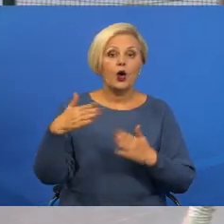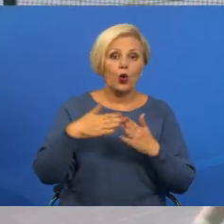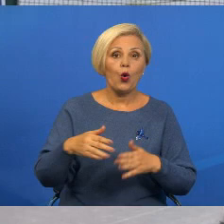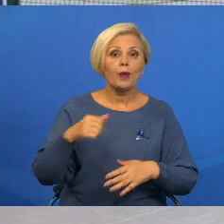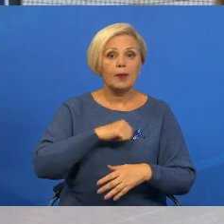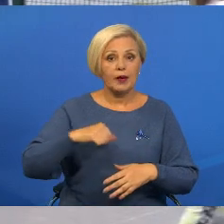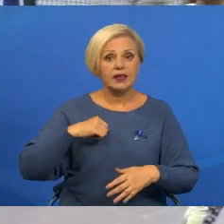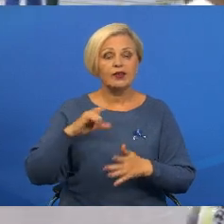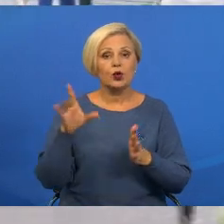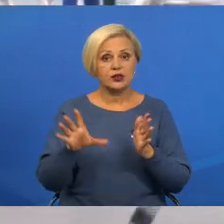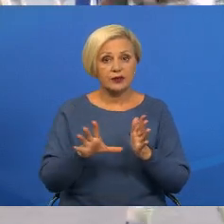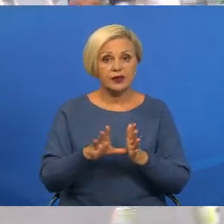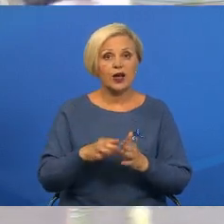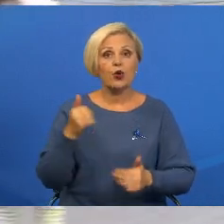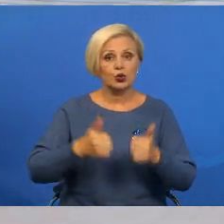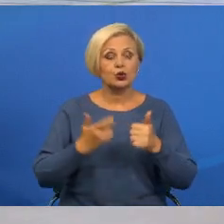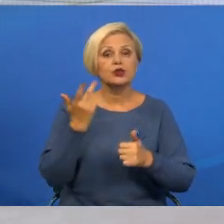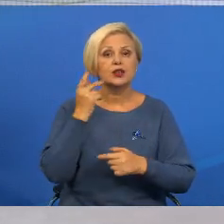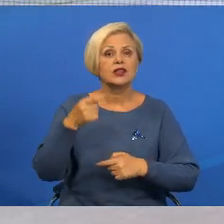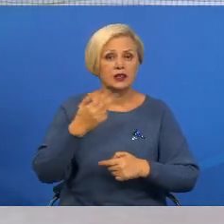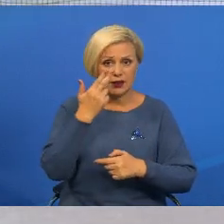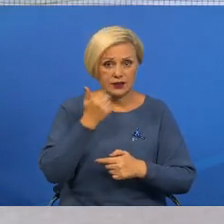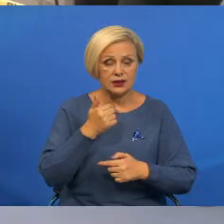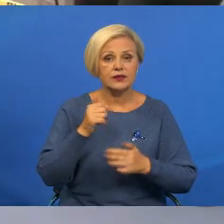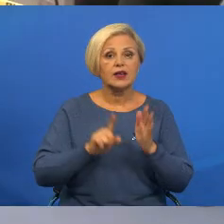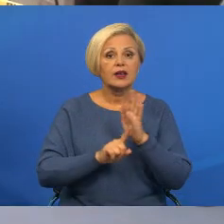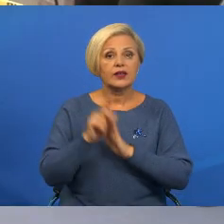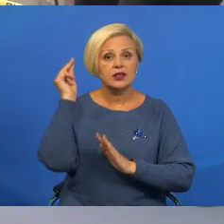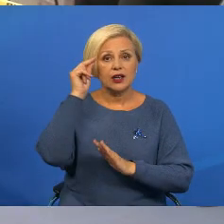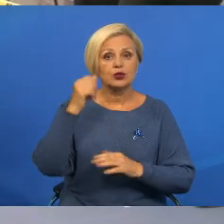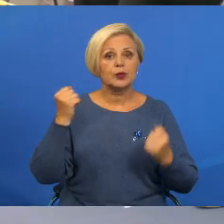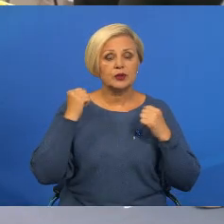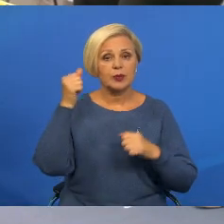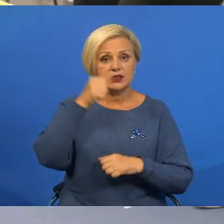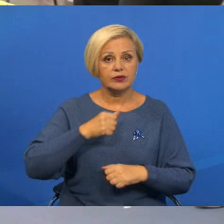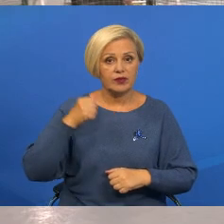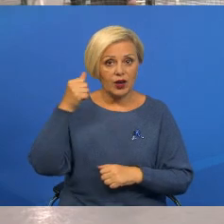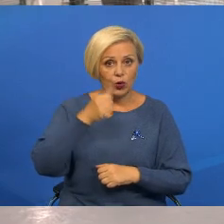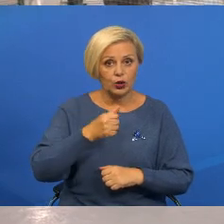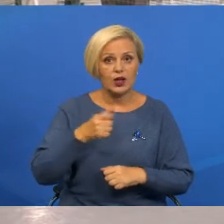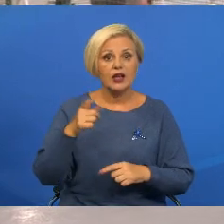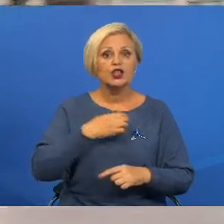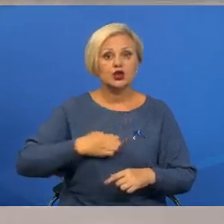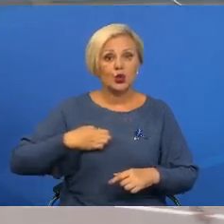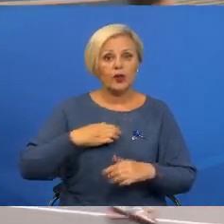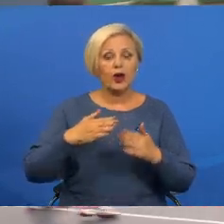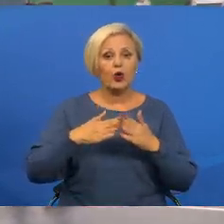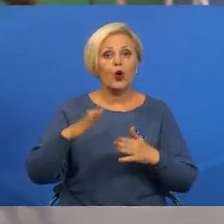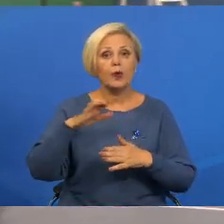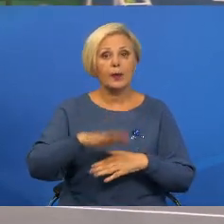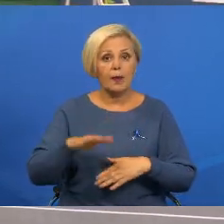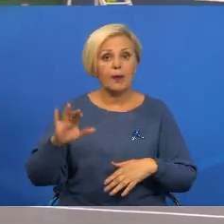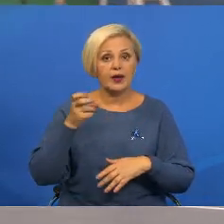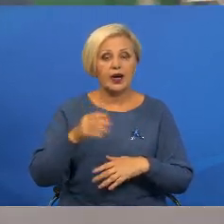«Светлогорск». Турнир традиционный, завсёды проходят на початку нового учебно-спортивного года. И что важно, «Гомель Бэйби Кап» с